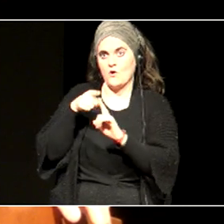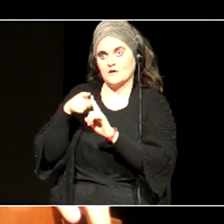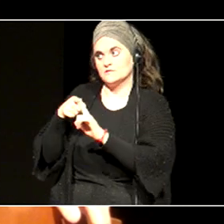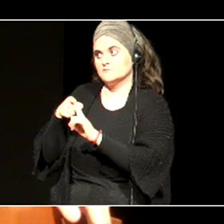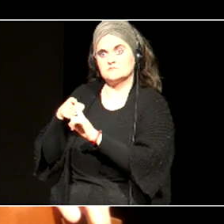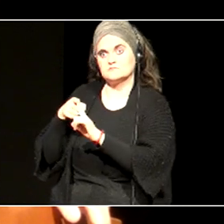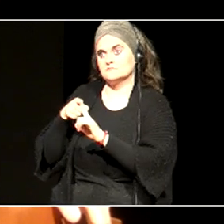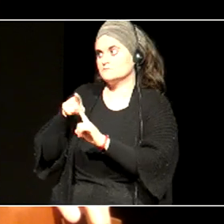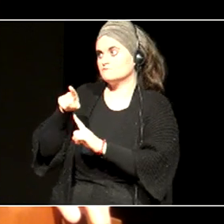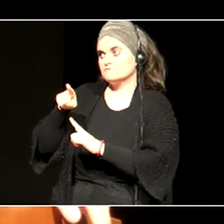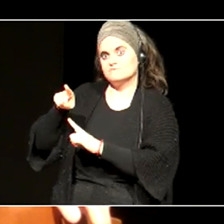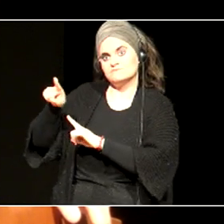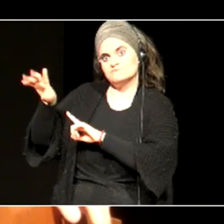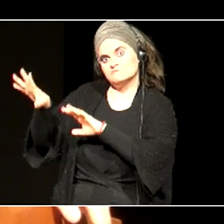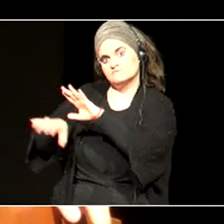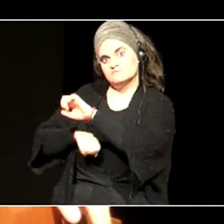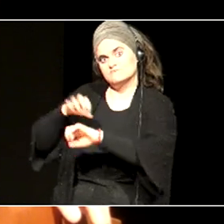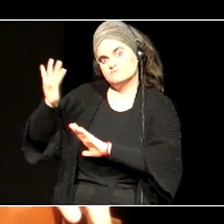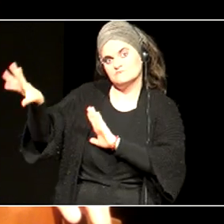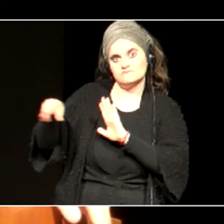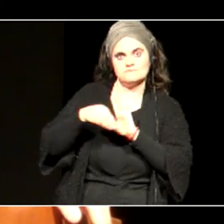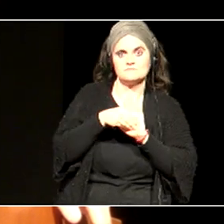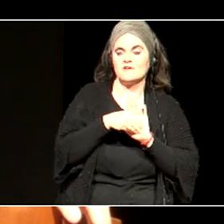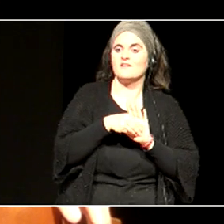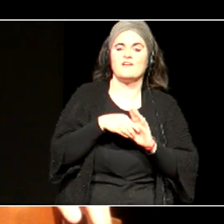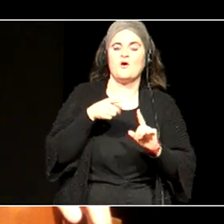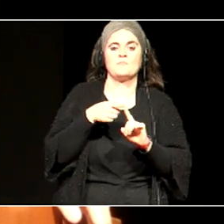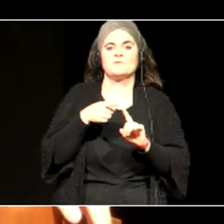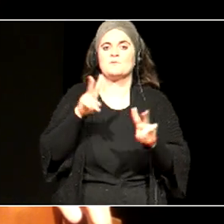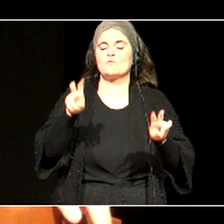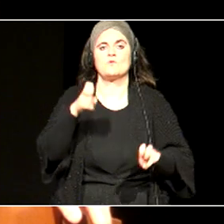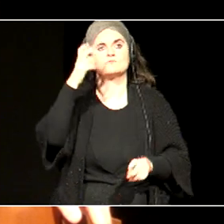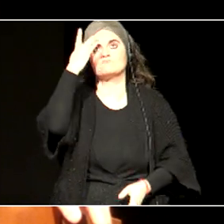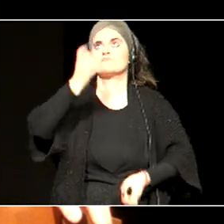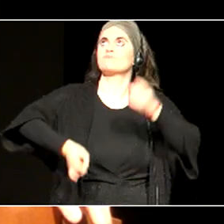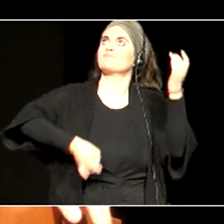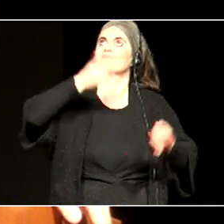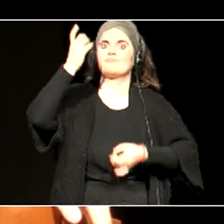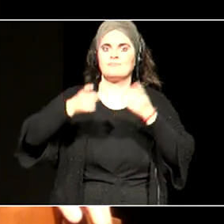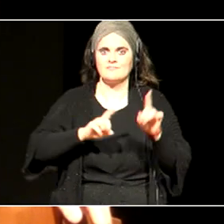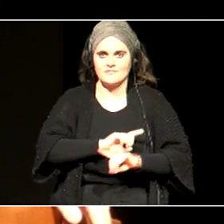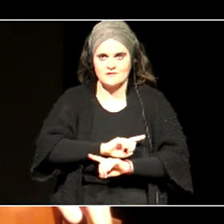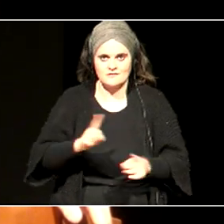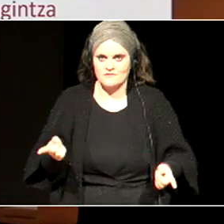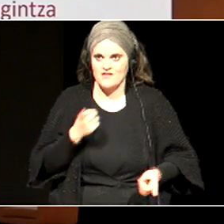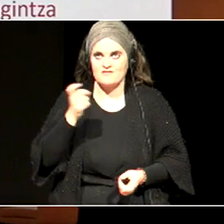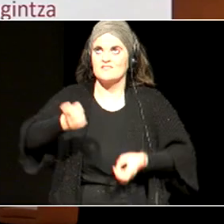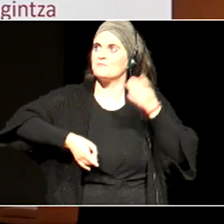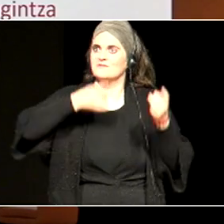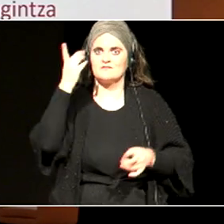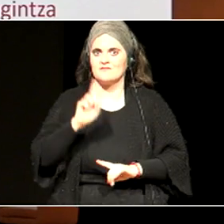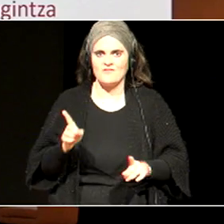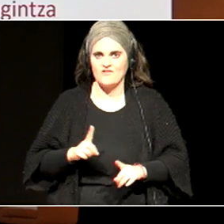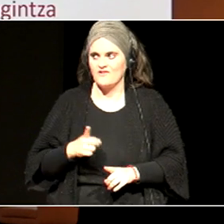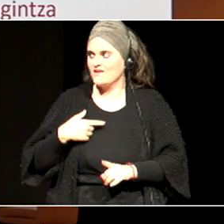ditugu elburu berriak azmatu. Hemen ez dugu gurpila azmatu behar. Hemen ekin egin behar